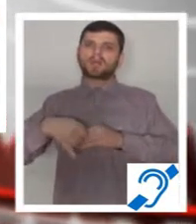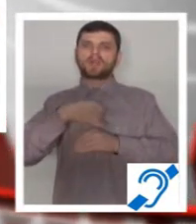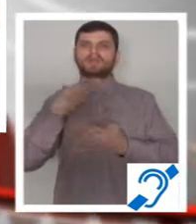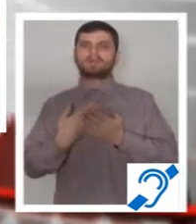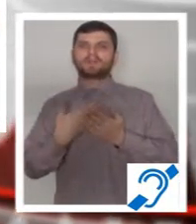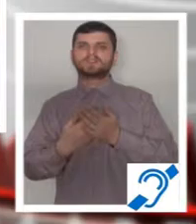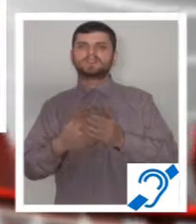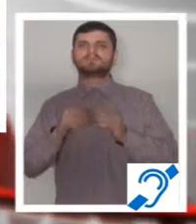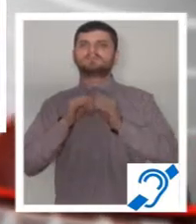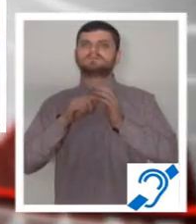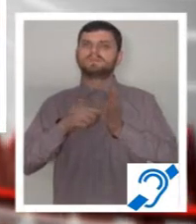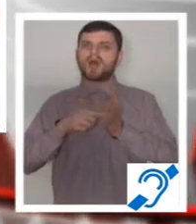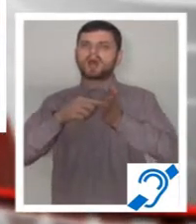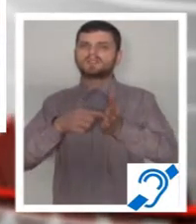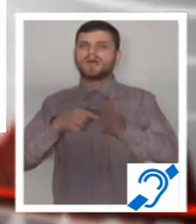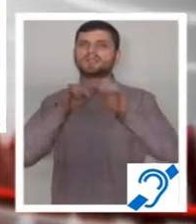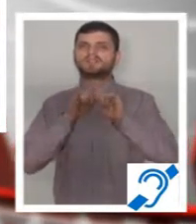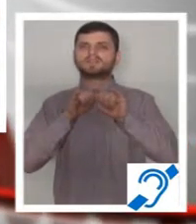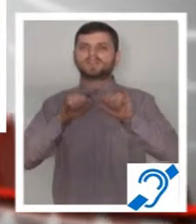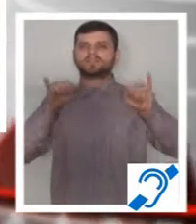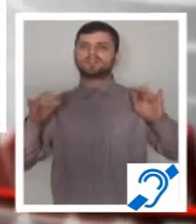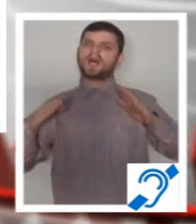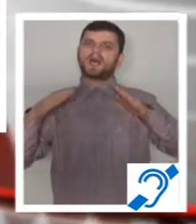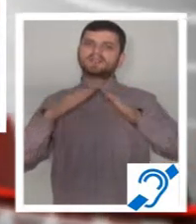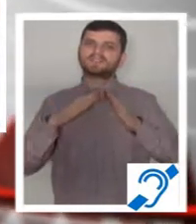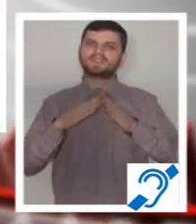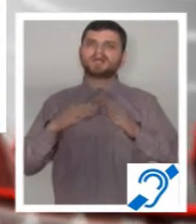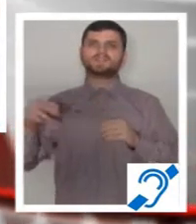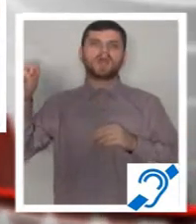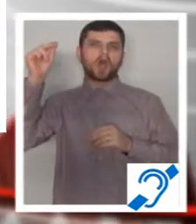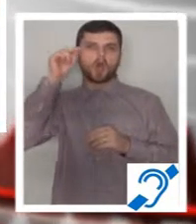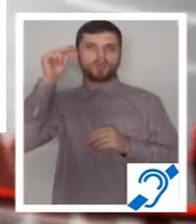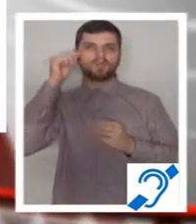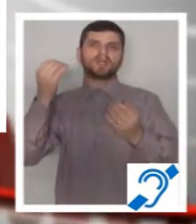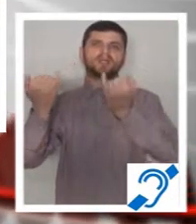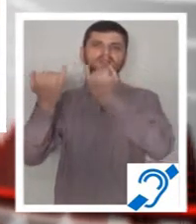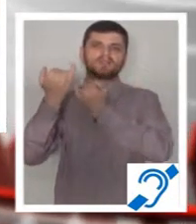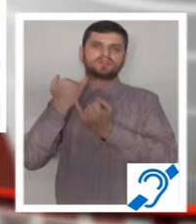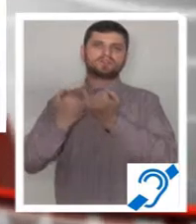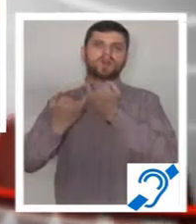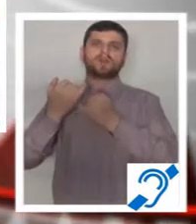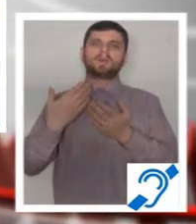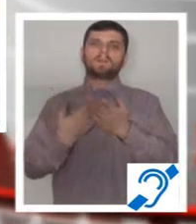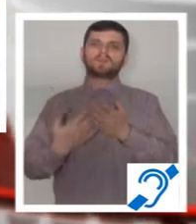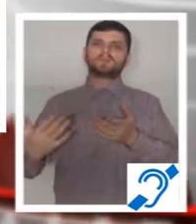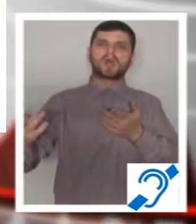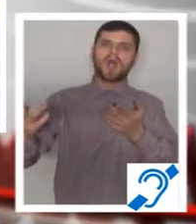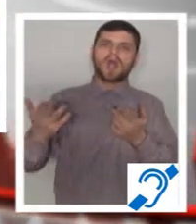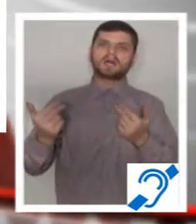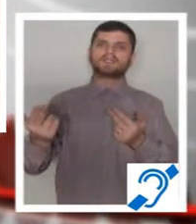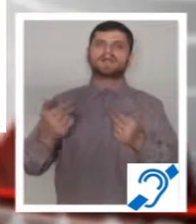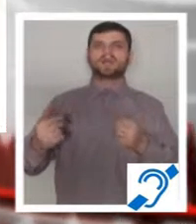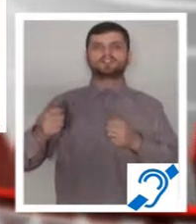pentru promovarea identității culturale și a tradițiilor